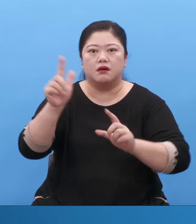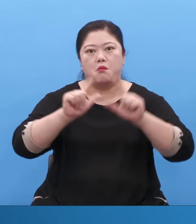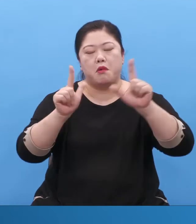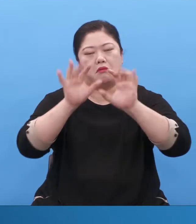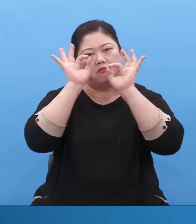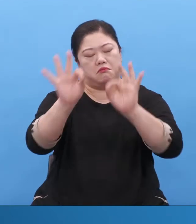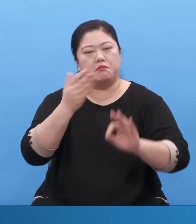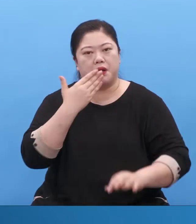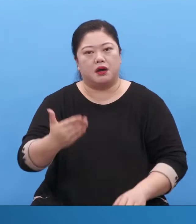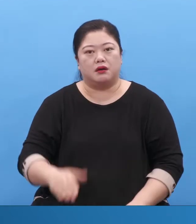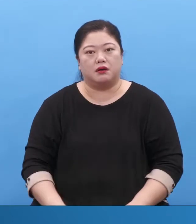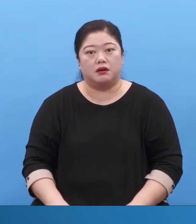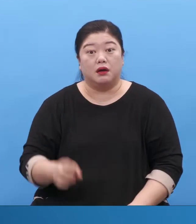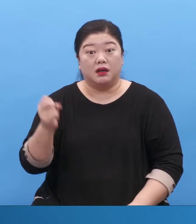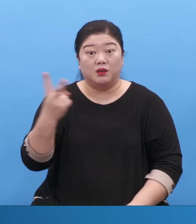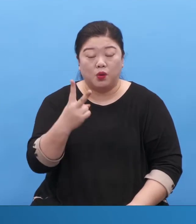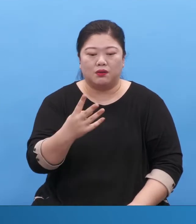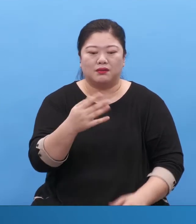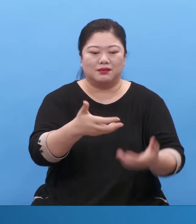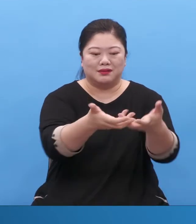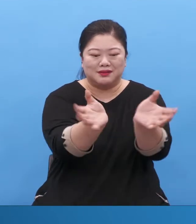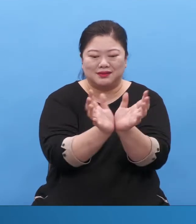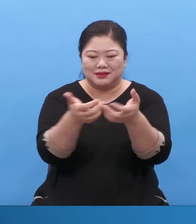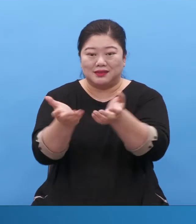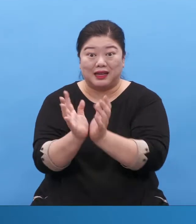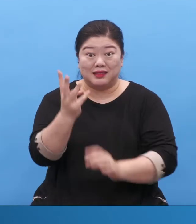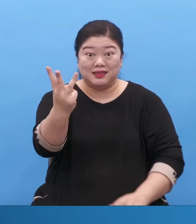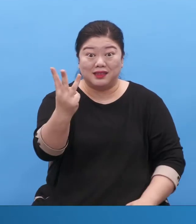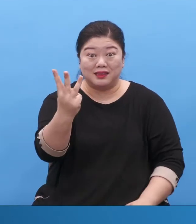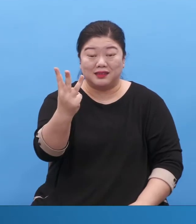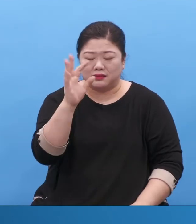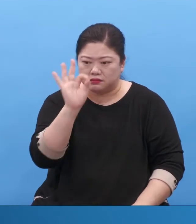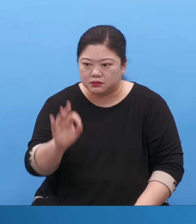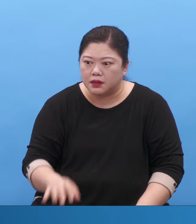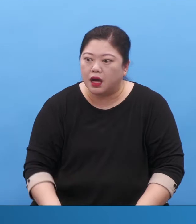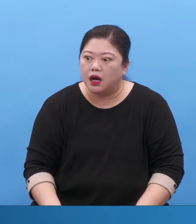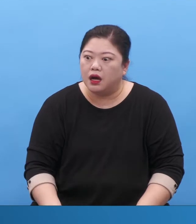삼단체 똑같이 하고 있어요. 저는 감당놀을 했어요.